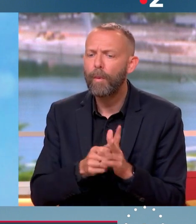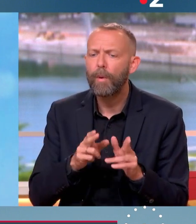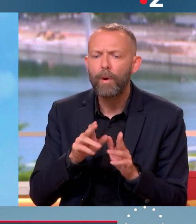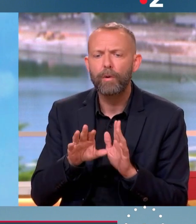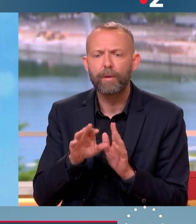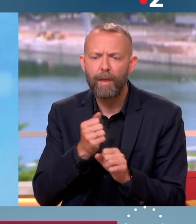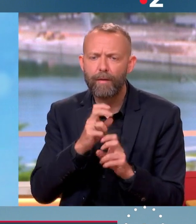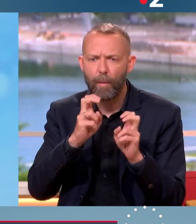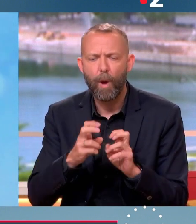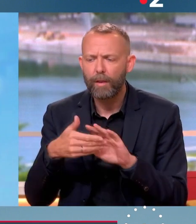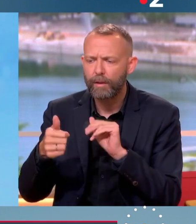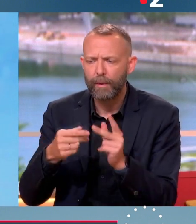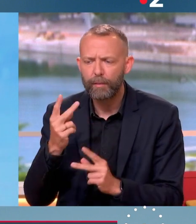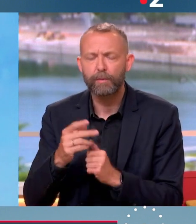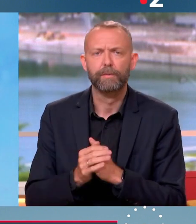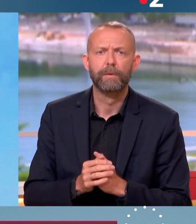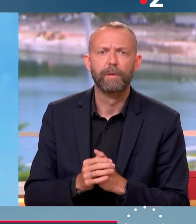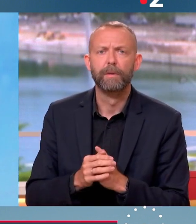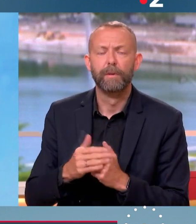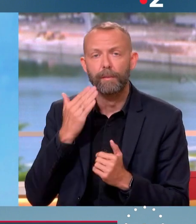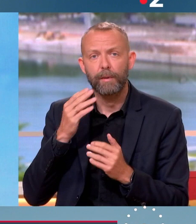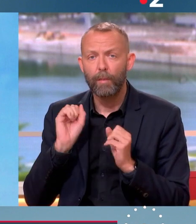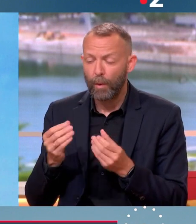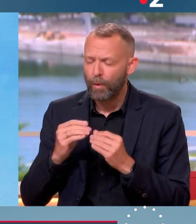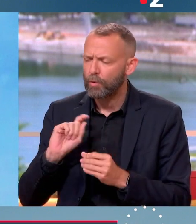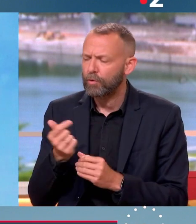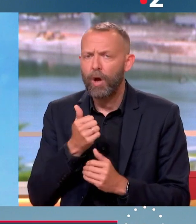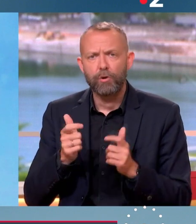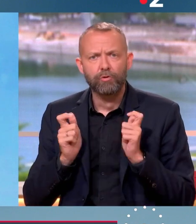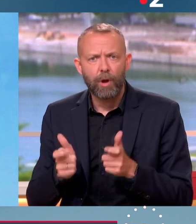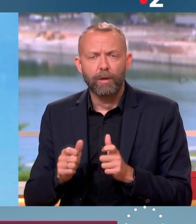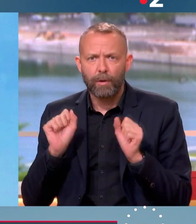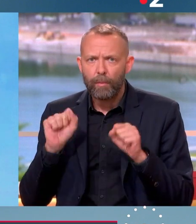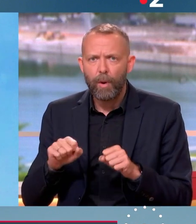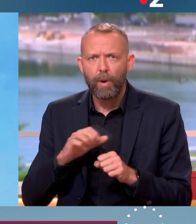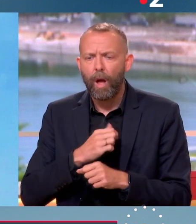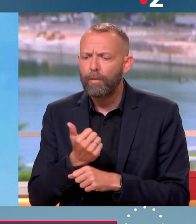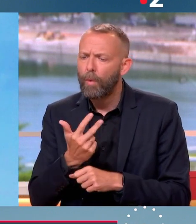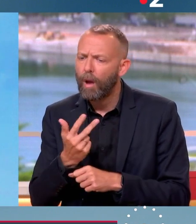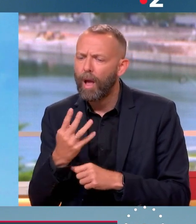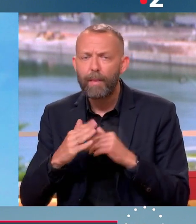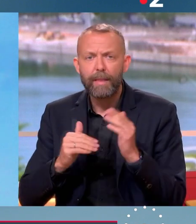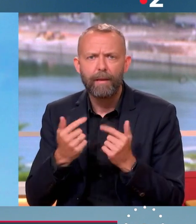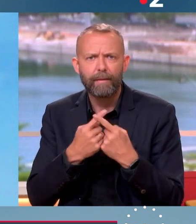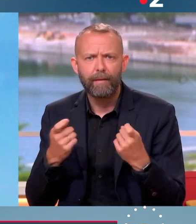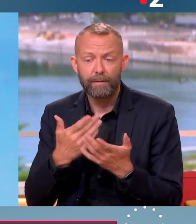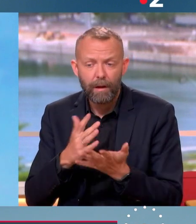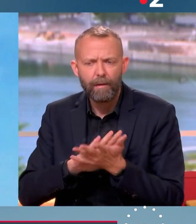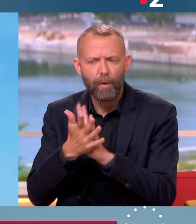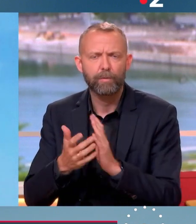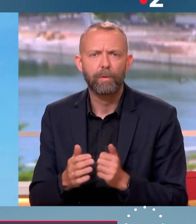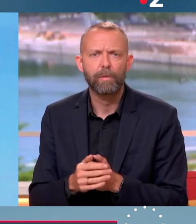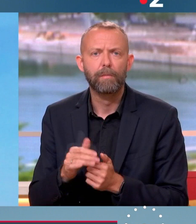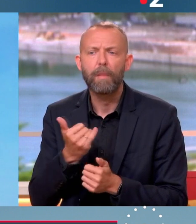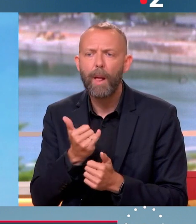transmettre un peu plus, et qu se donne tous la chance dans la génération qui vient aujourd'hui sur le marché du travail d'avoir trois ou quatre métiers différents, c'est ça l'évolution. Et donc, ne pas se